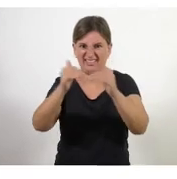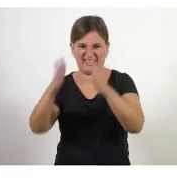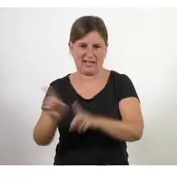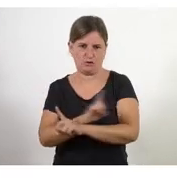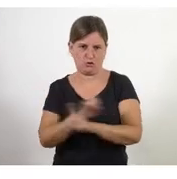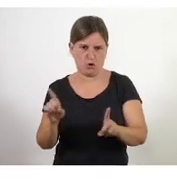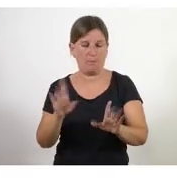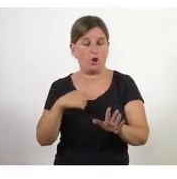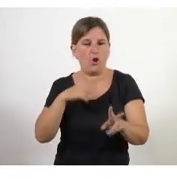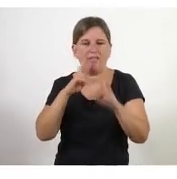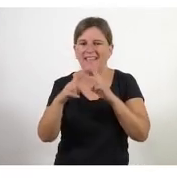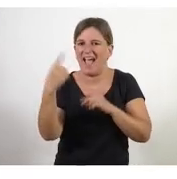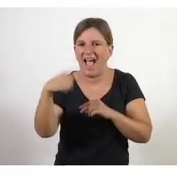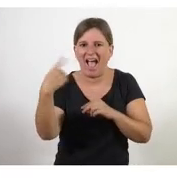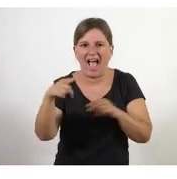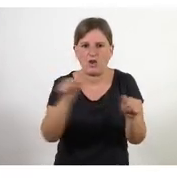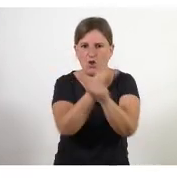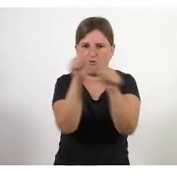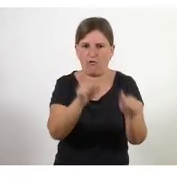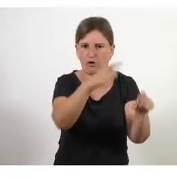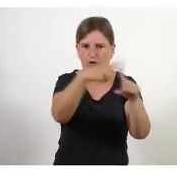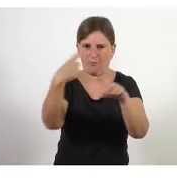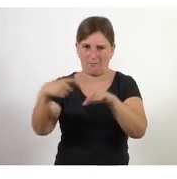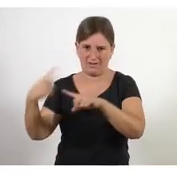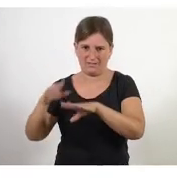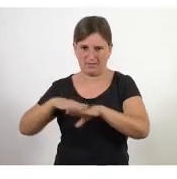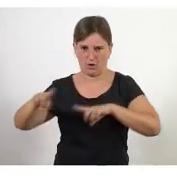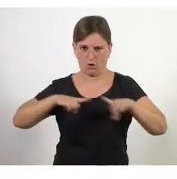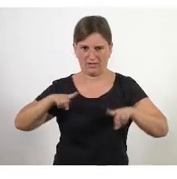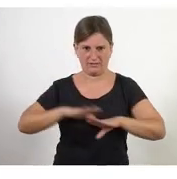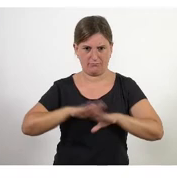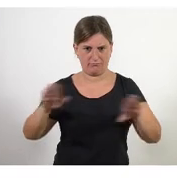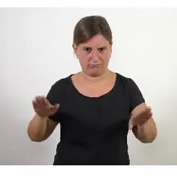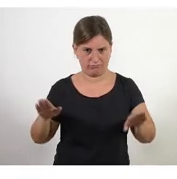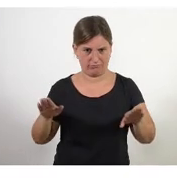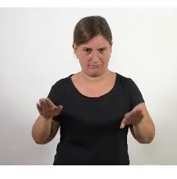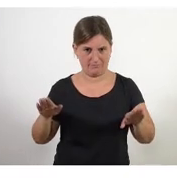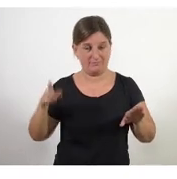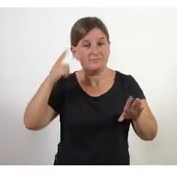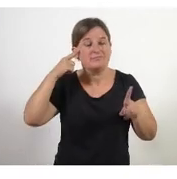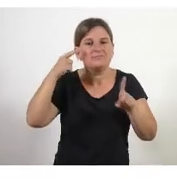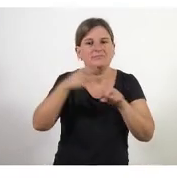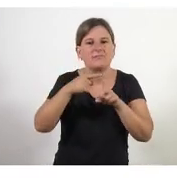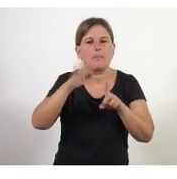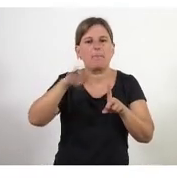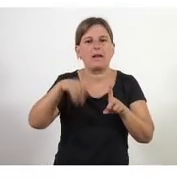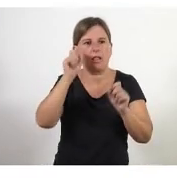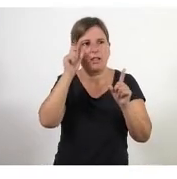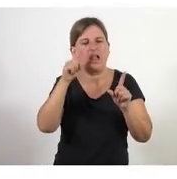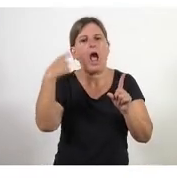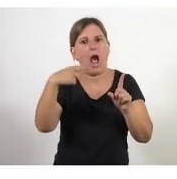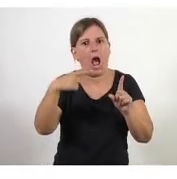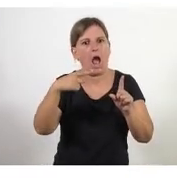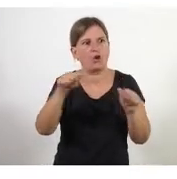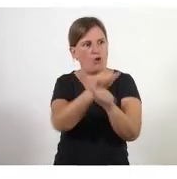que existeixen d'altres coses res més obrir portes a altres possibilitats existeix